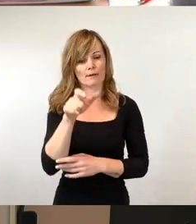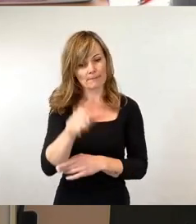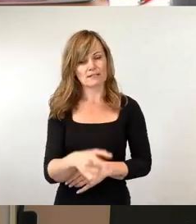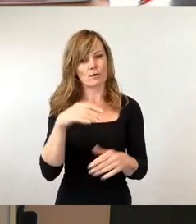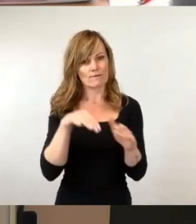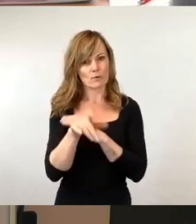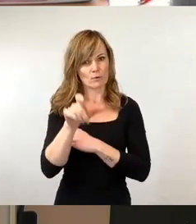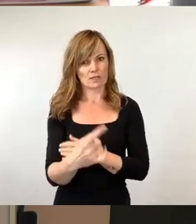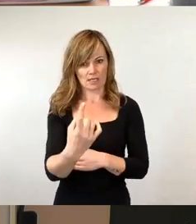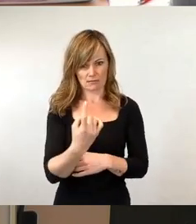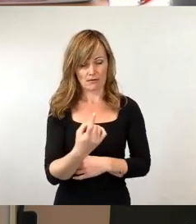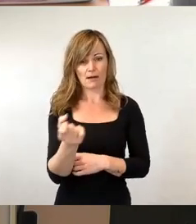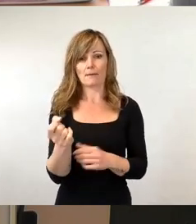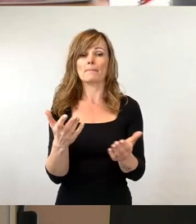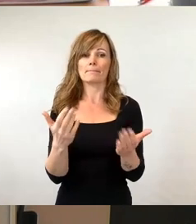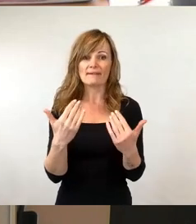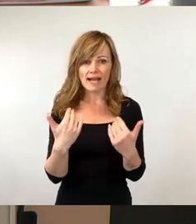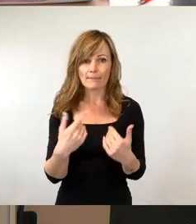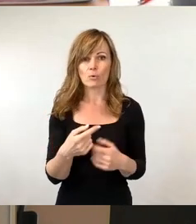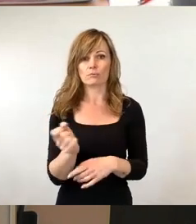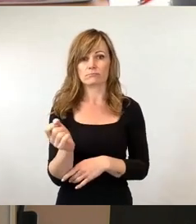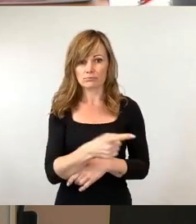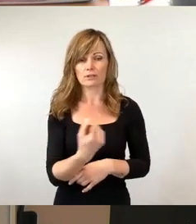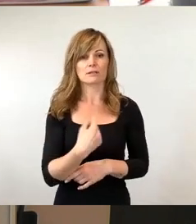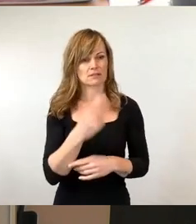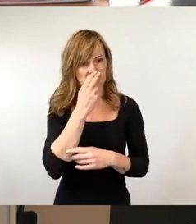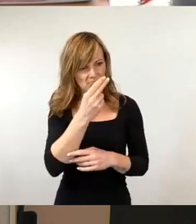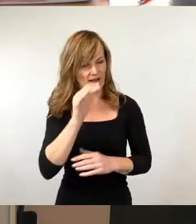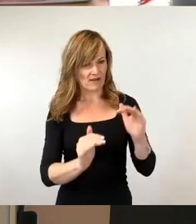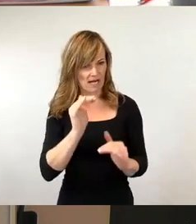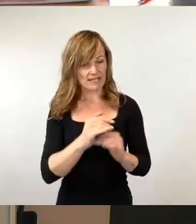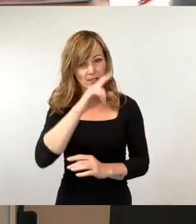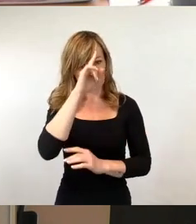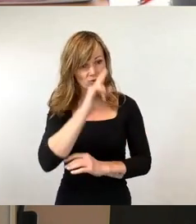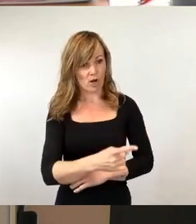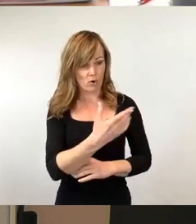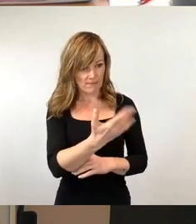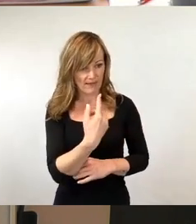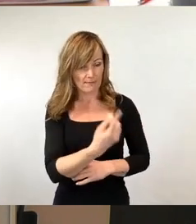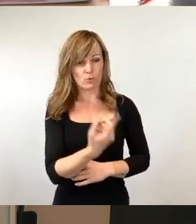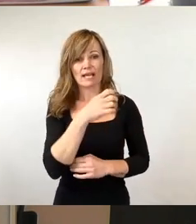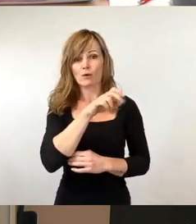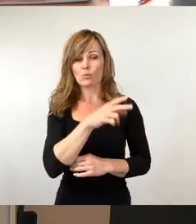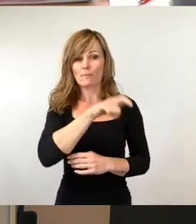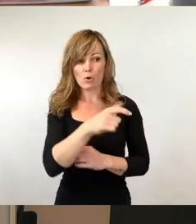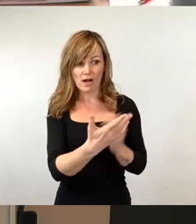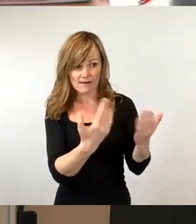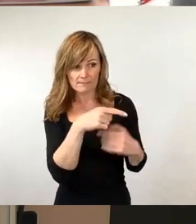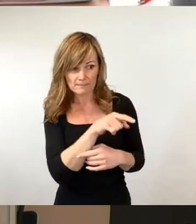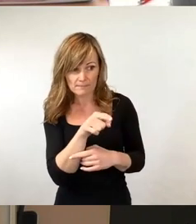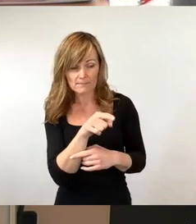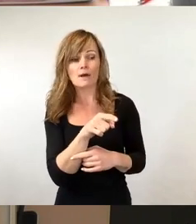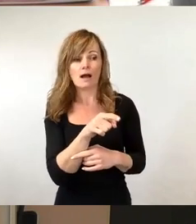nicht Deutsche oder EU-Bürger auch zur Verfügung stünden, um den zu machen. Und wenn das der Fall war, dann durfte eben der Geflüchtete diesen Job nicht annehmen.